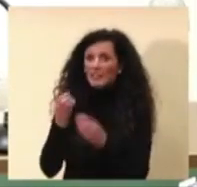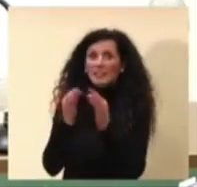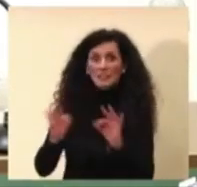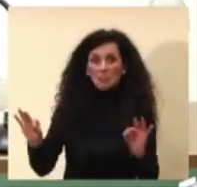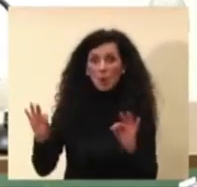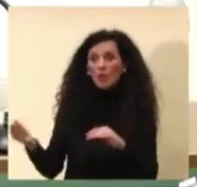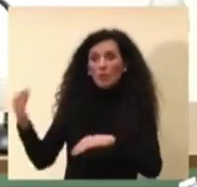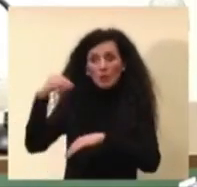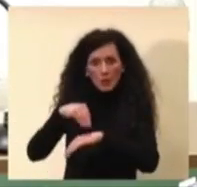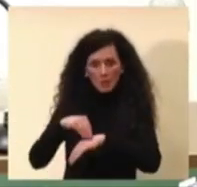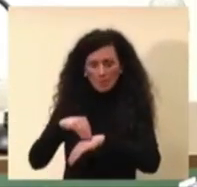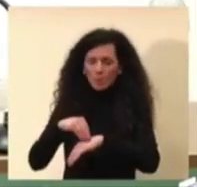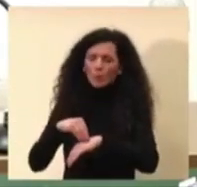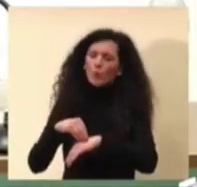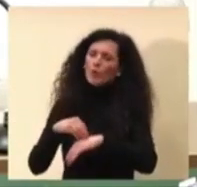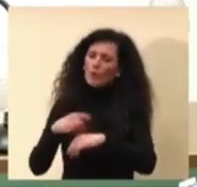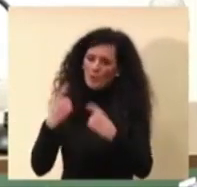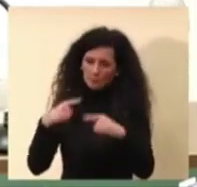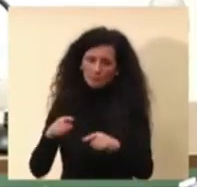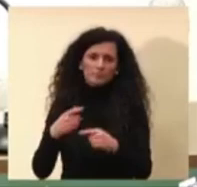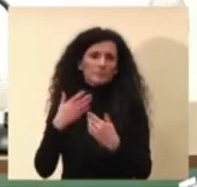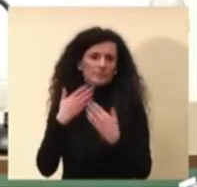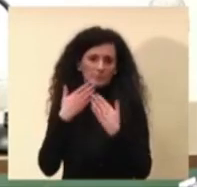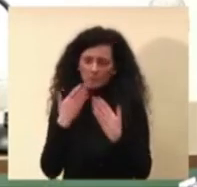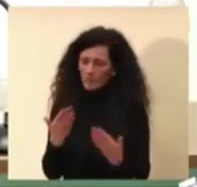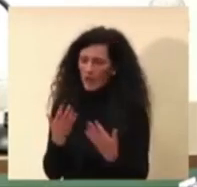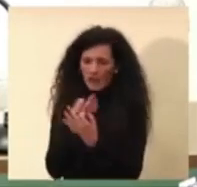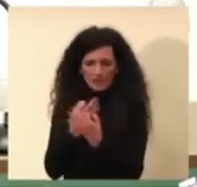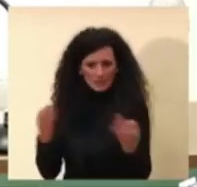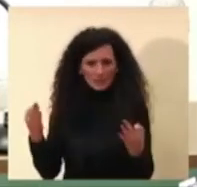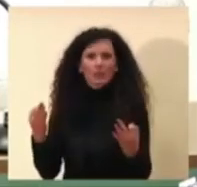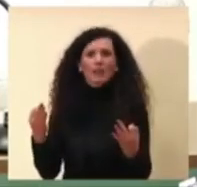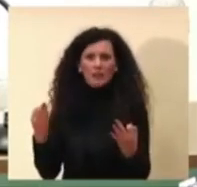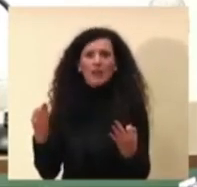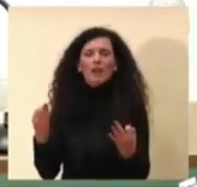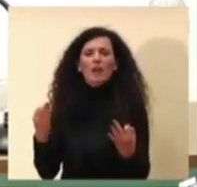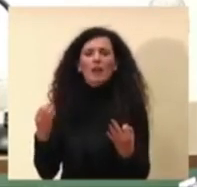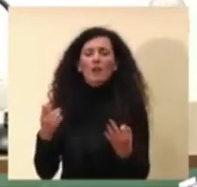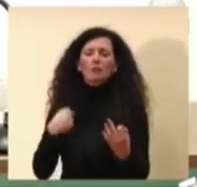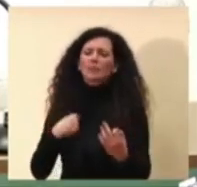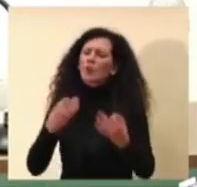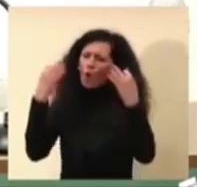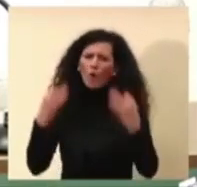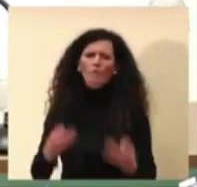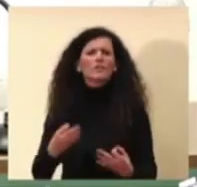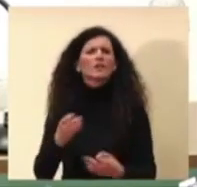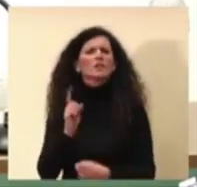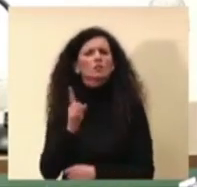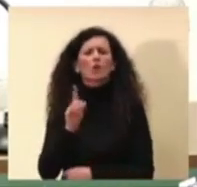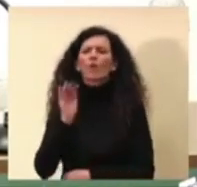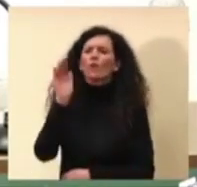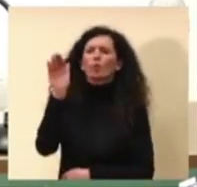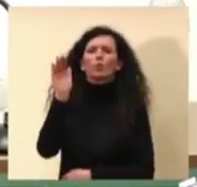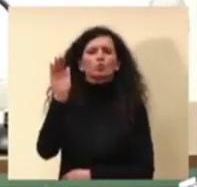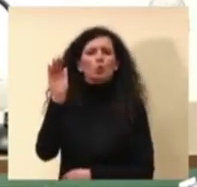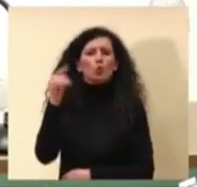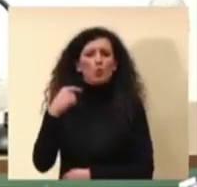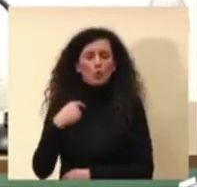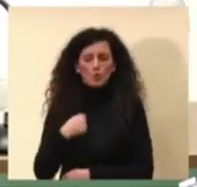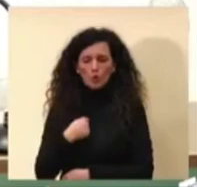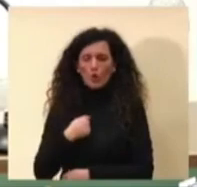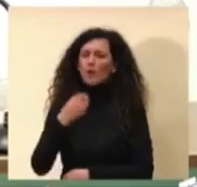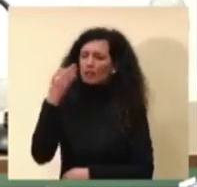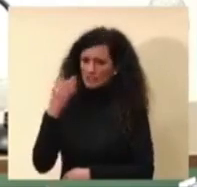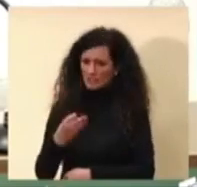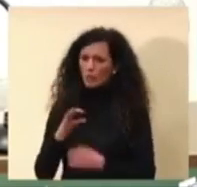personalmente sono convinto che anche in futuro grazie appunto a un